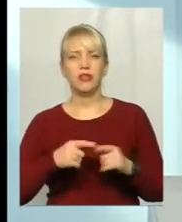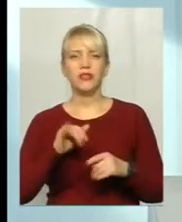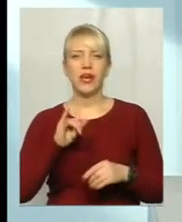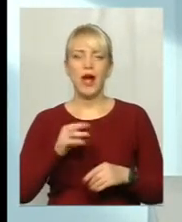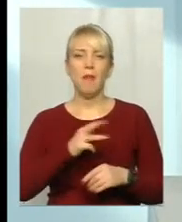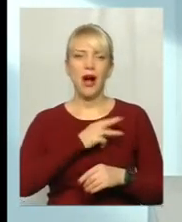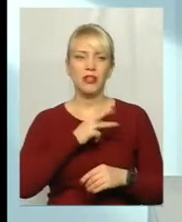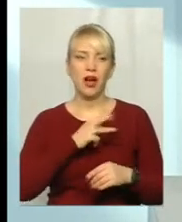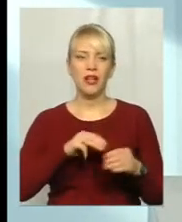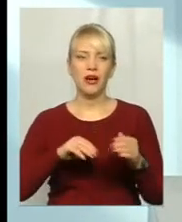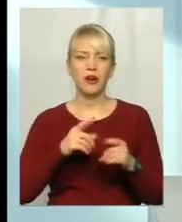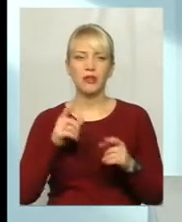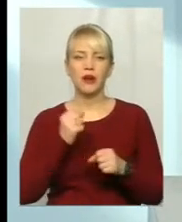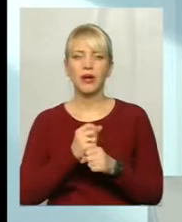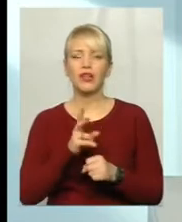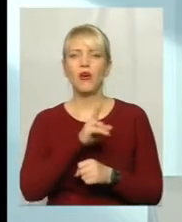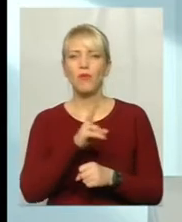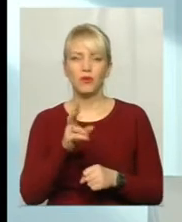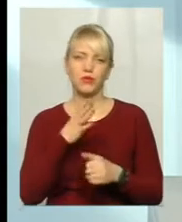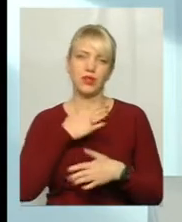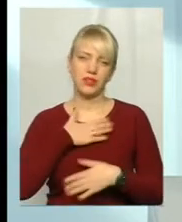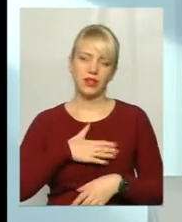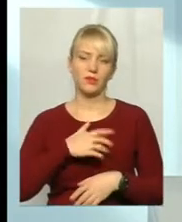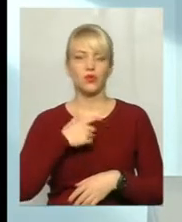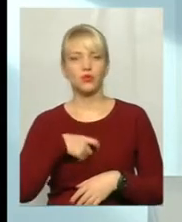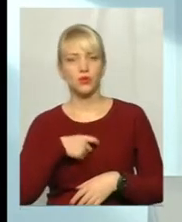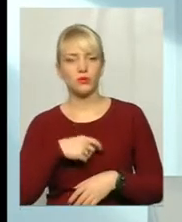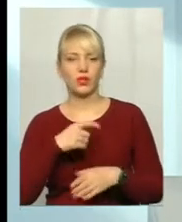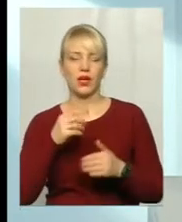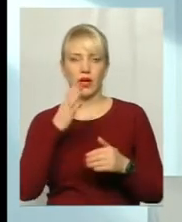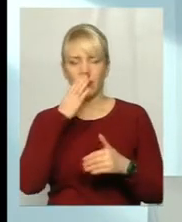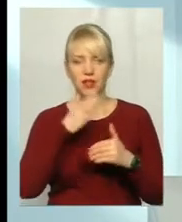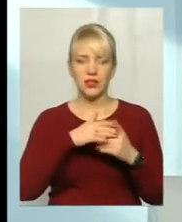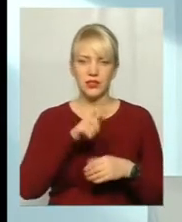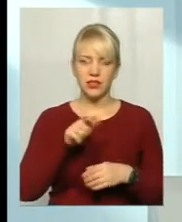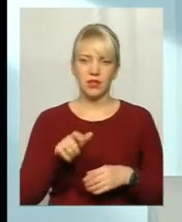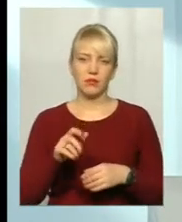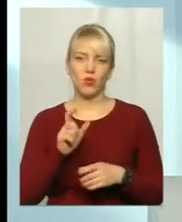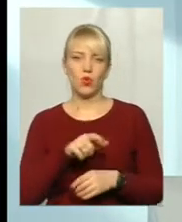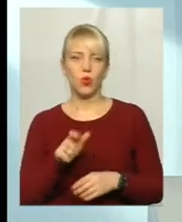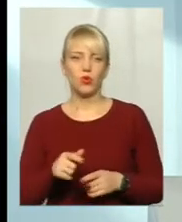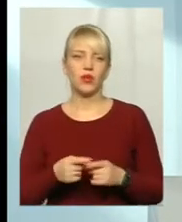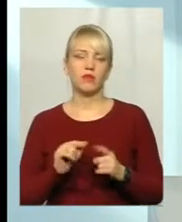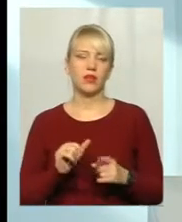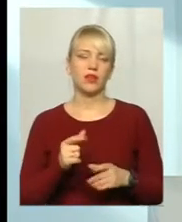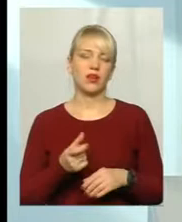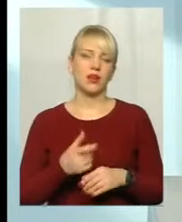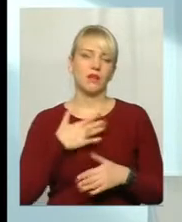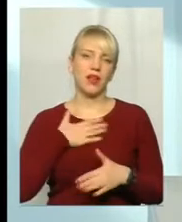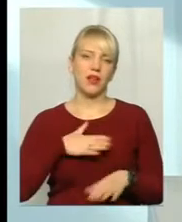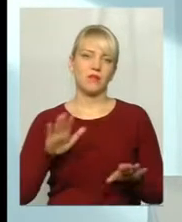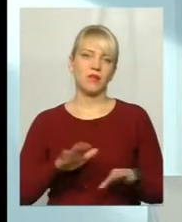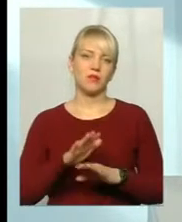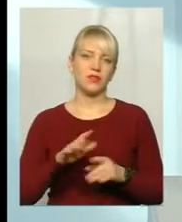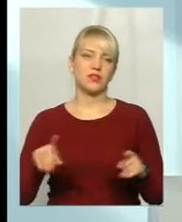зробити комусь приємно, собі, близьким, друзям. І приємні пісні також